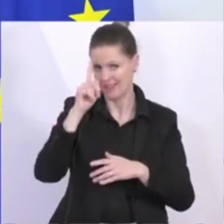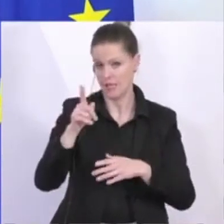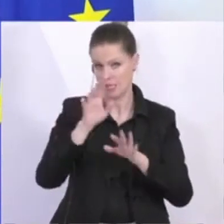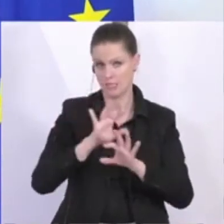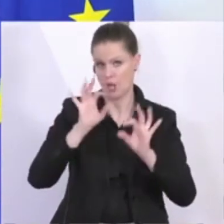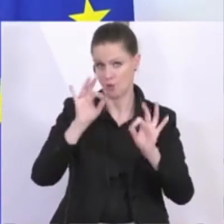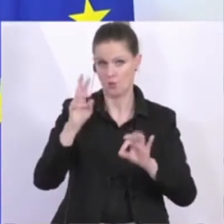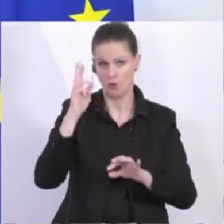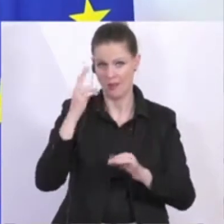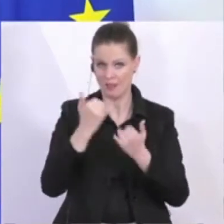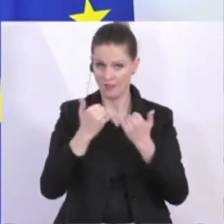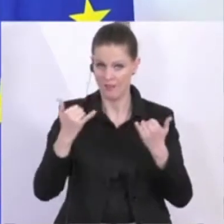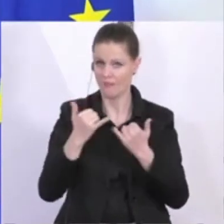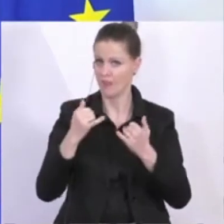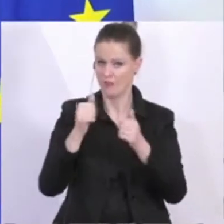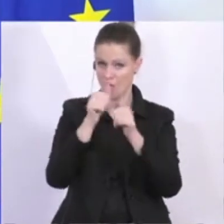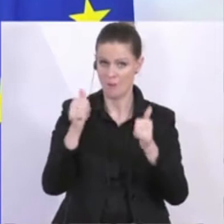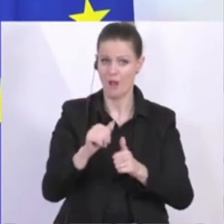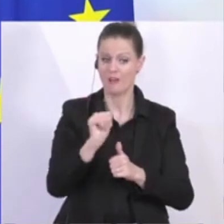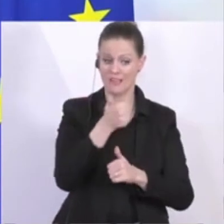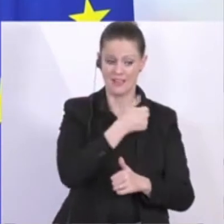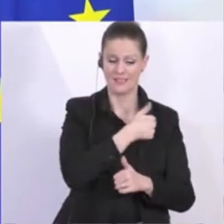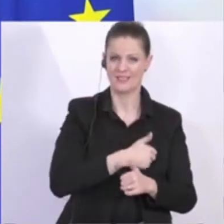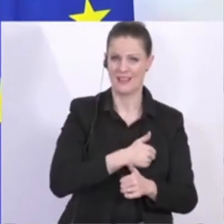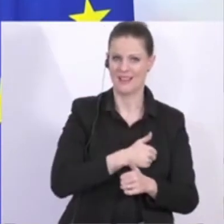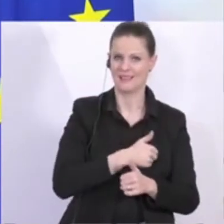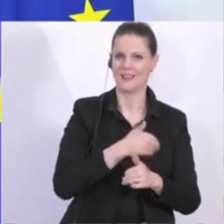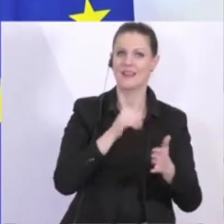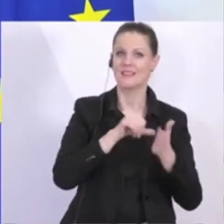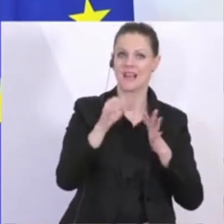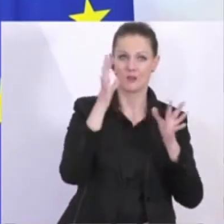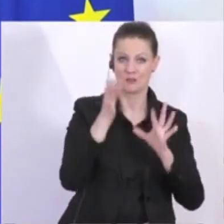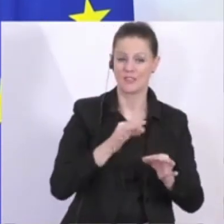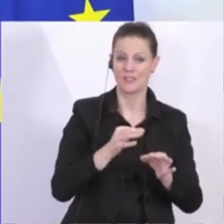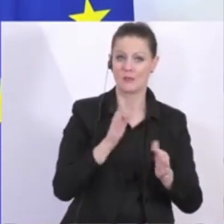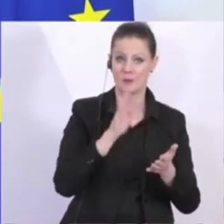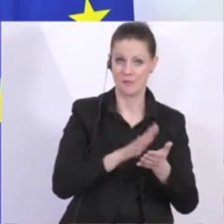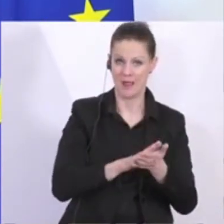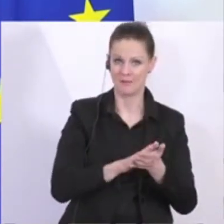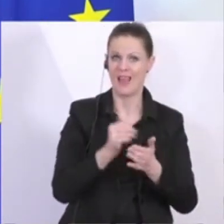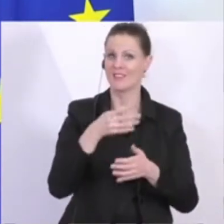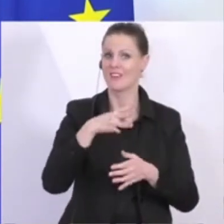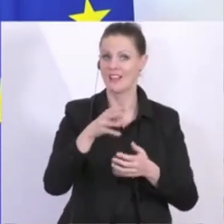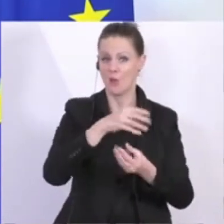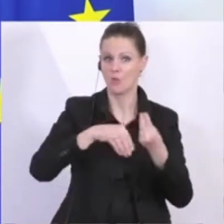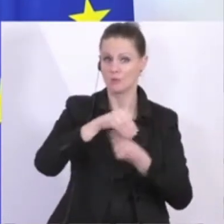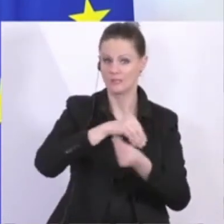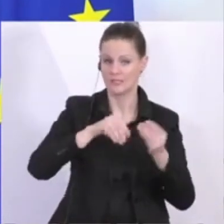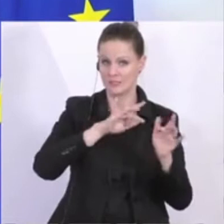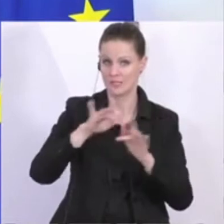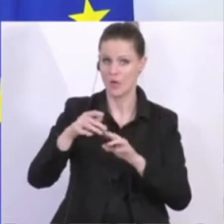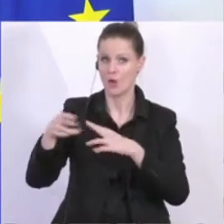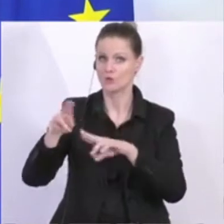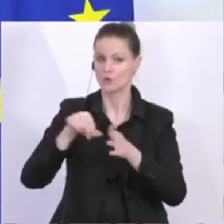durchdacht, um einerseits Liquidität zu verschaffen, eine Quartalssumme Umsatz, gleichzeitig, was die Rückerstattung